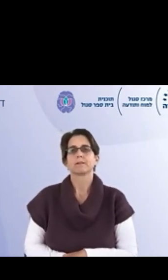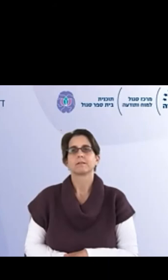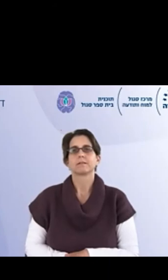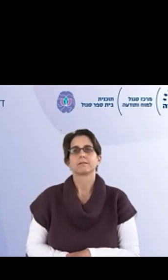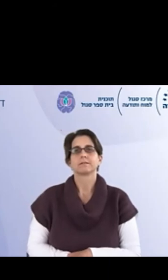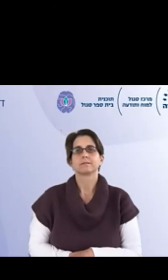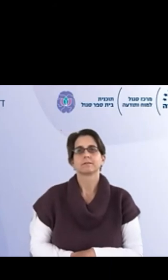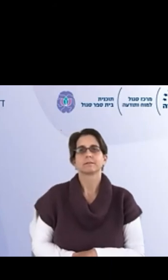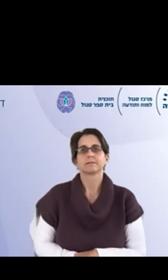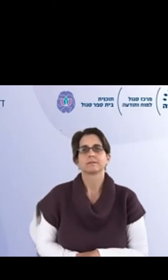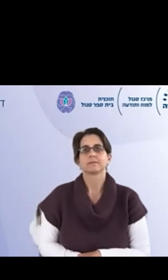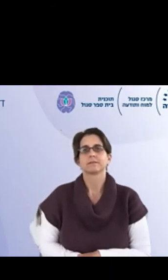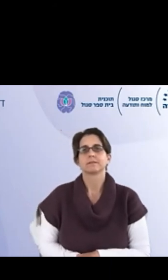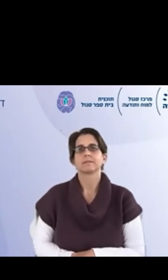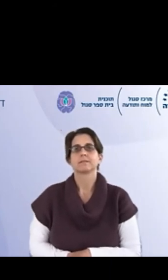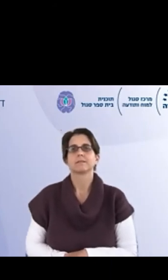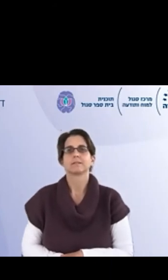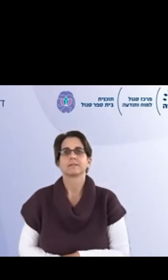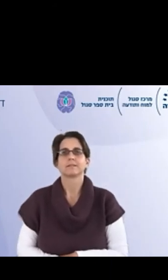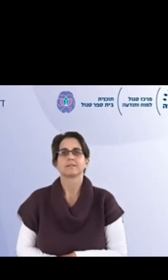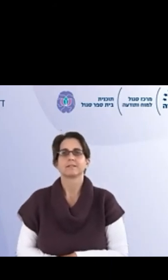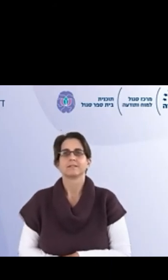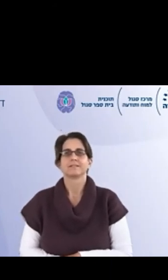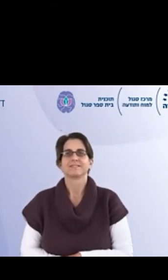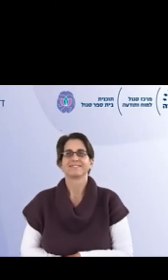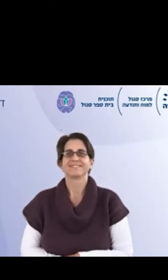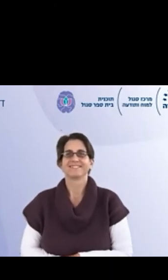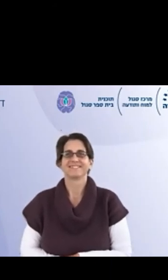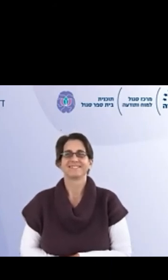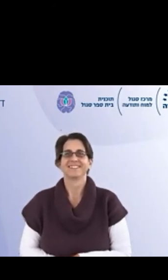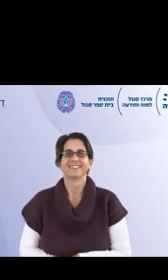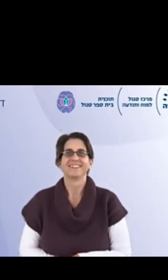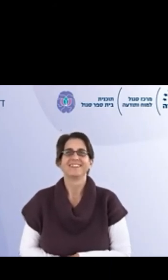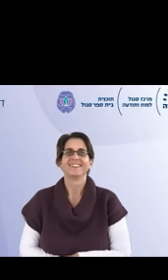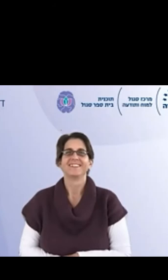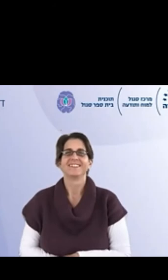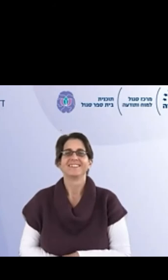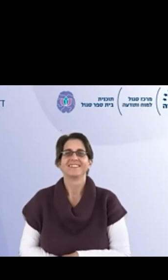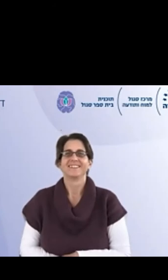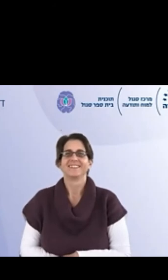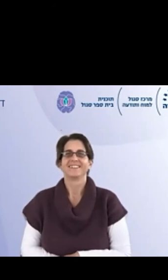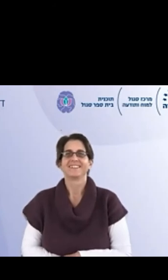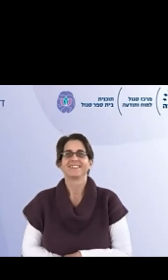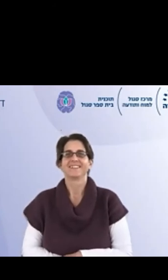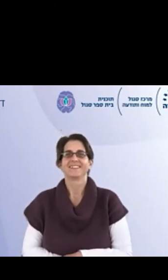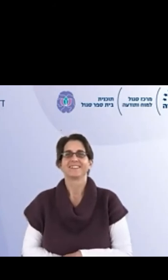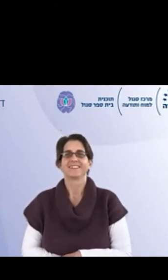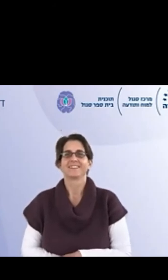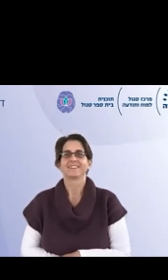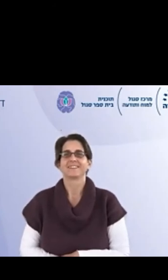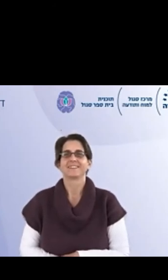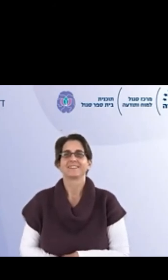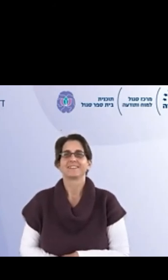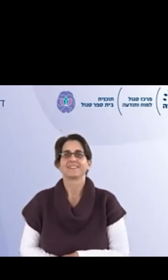ומבחינת בית ספר, אז בית ספר זה מקום מוטרף, לא נורמלי, אז אם רוצים לקדם